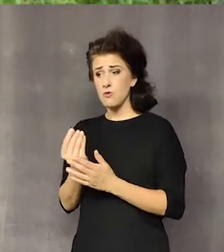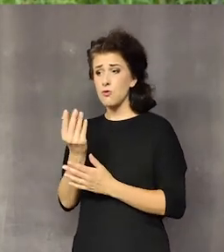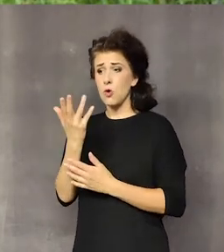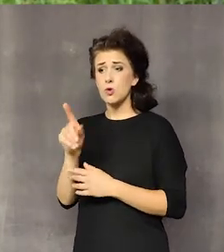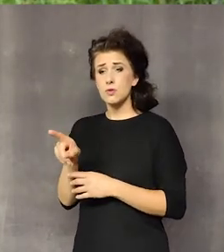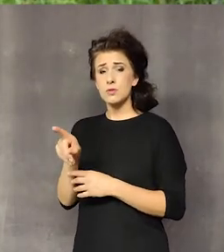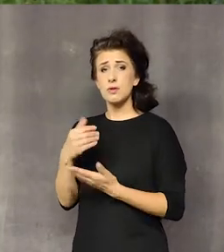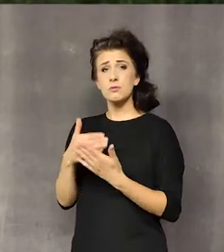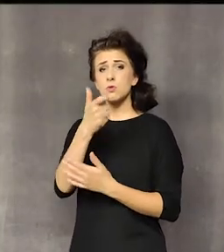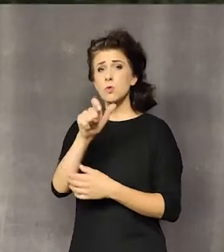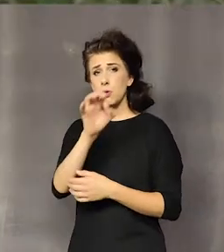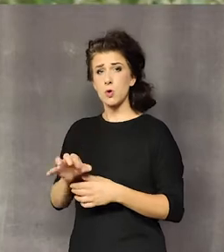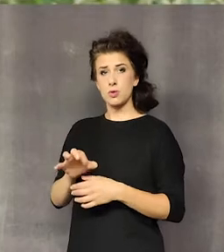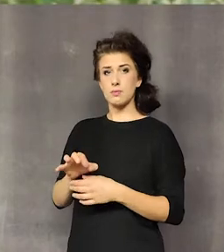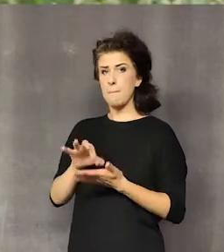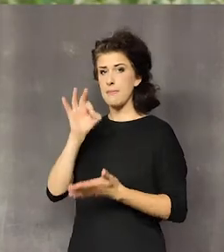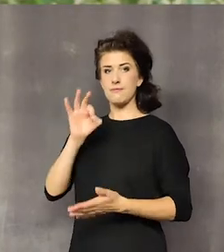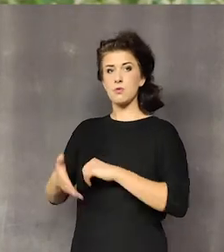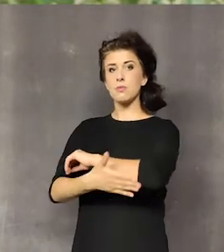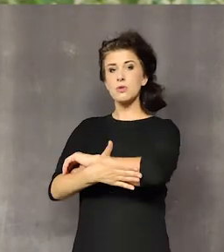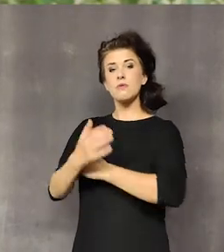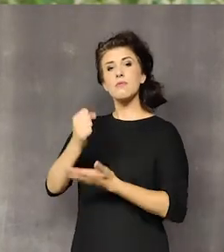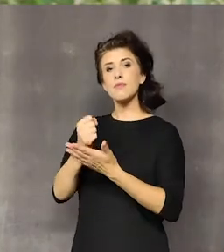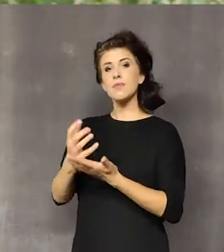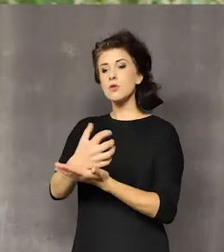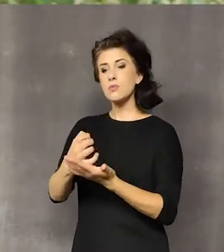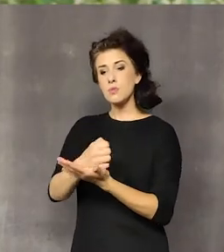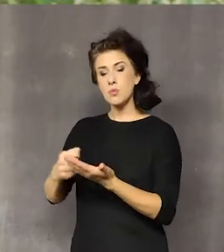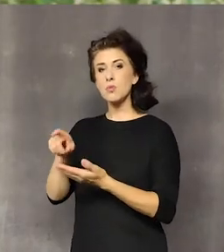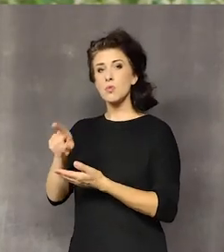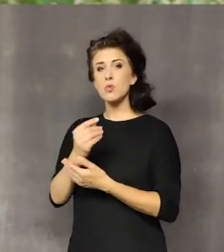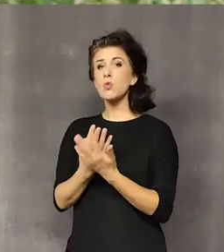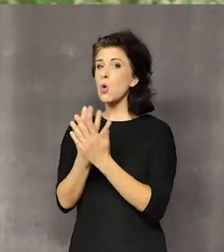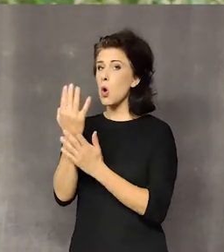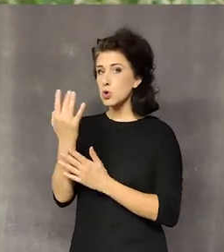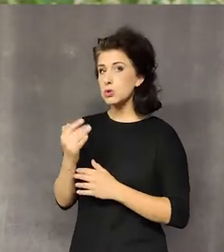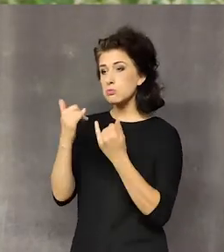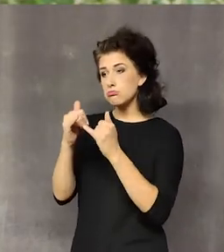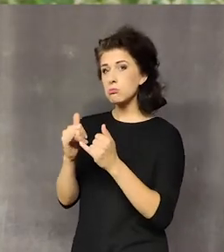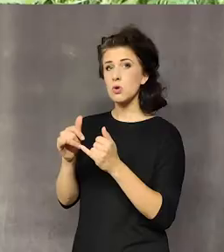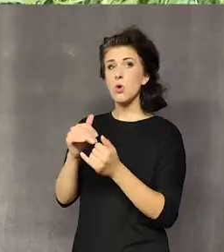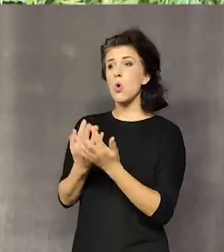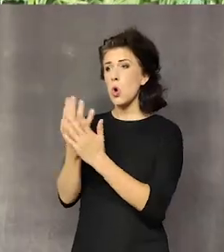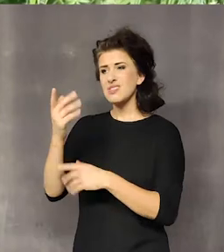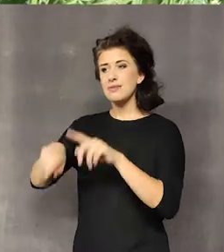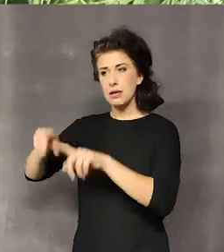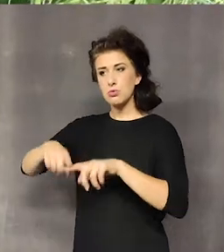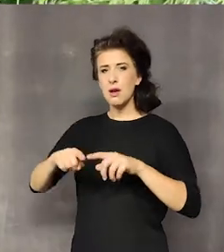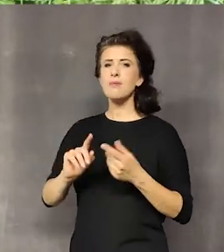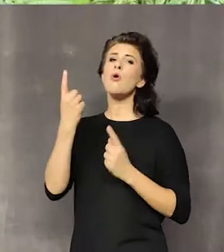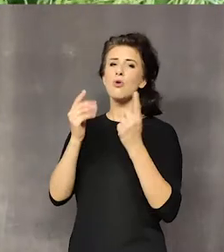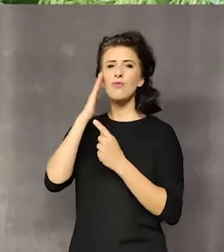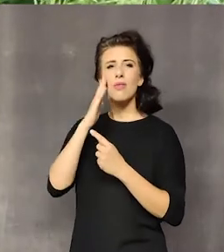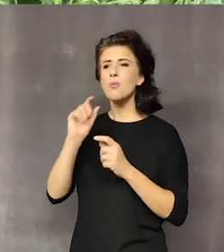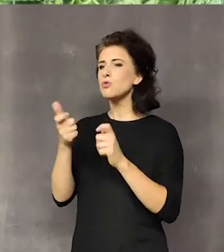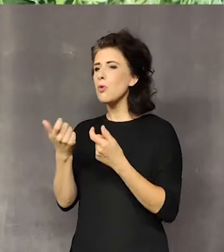będzie prawie 100%. Pierwsza podstawowa rzecz przy zbiorze roślin dziko rosnących. No tak jak wcześniej mówiliśmy, w okradzie wiemy co, do